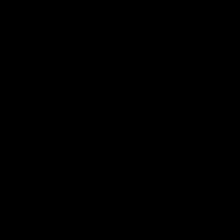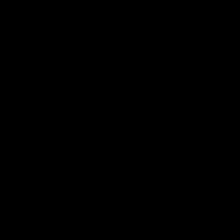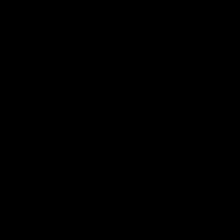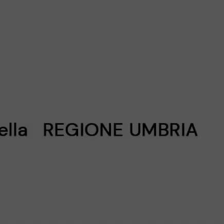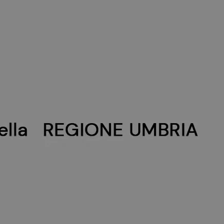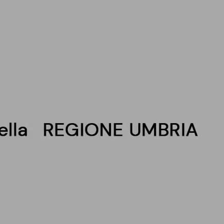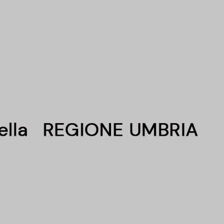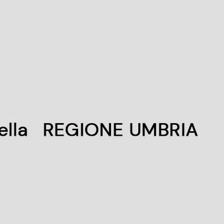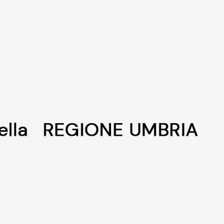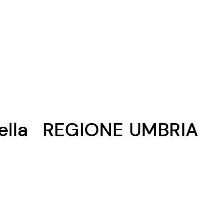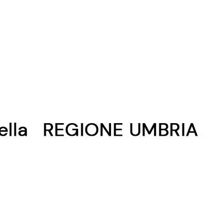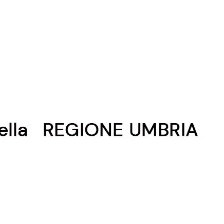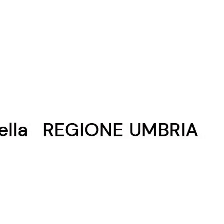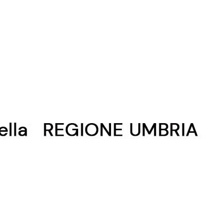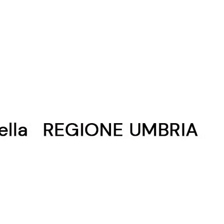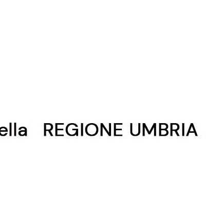Grazie